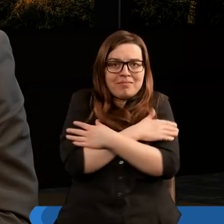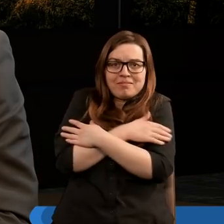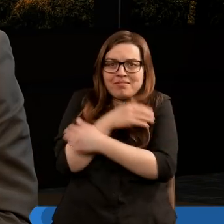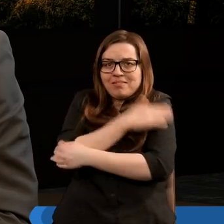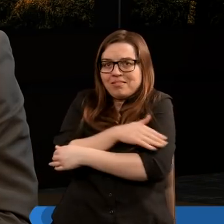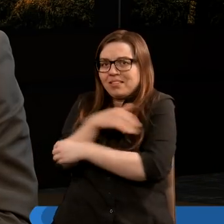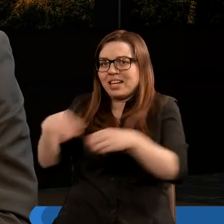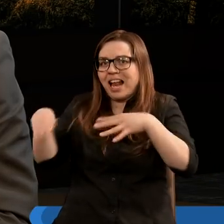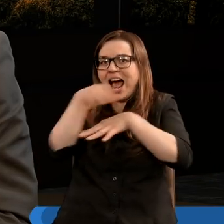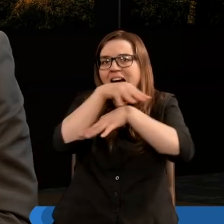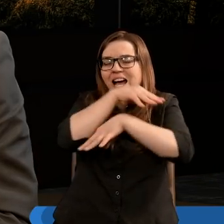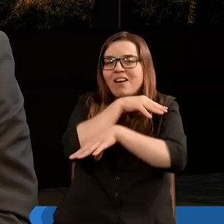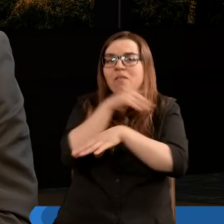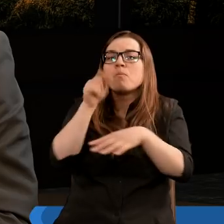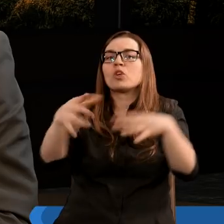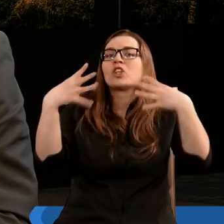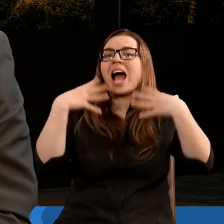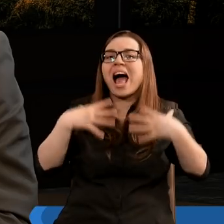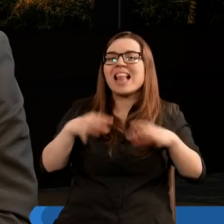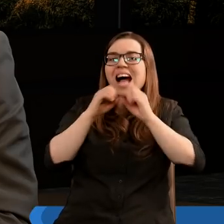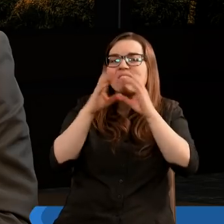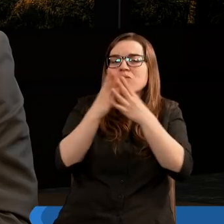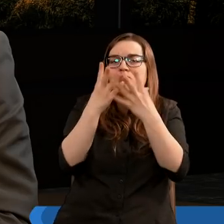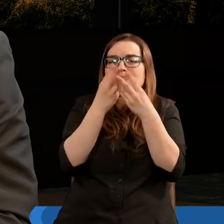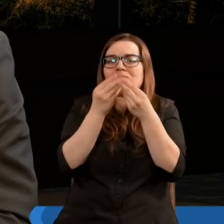ta szata światłości zniknęła.